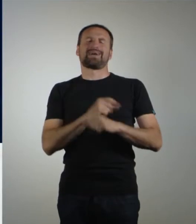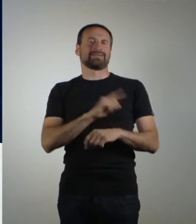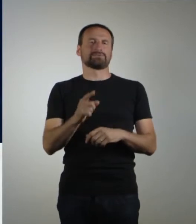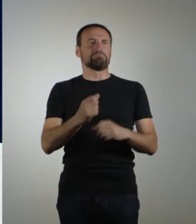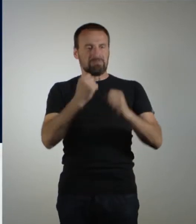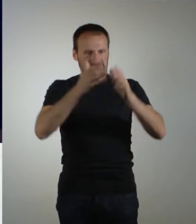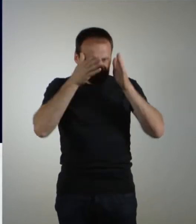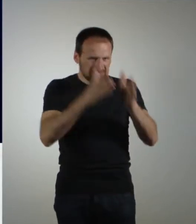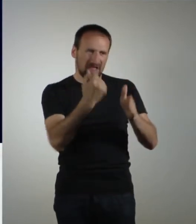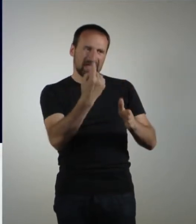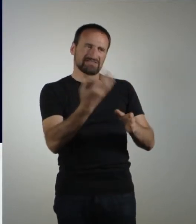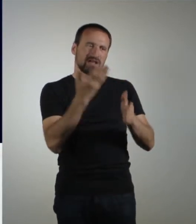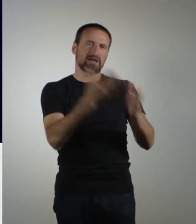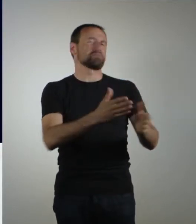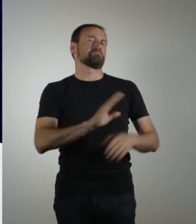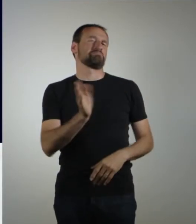festlegen wollen.